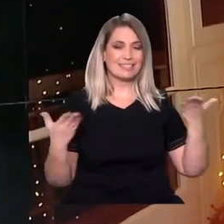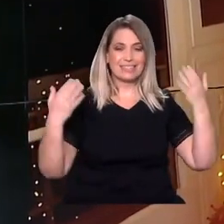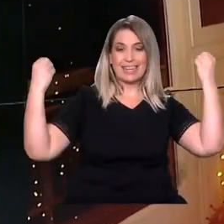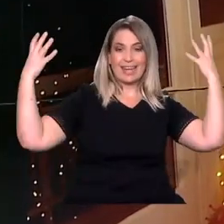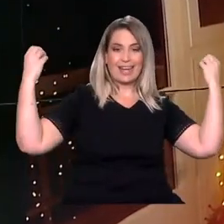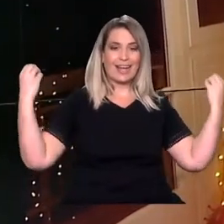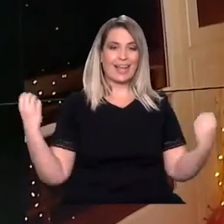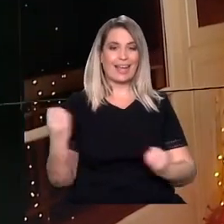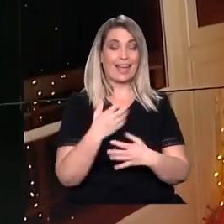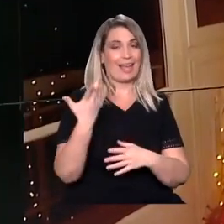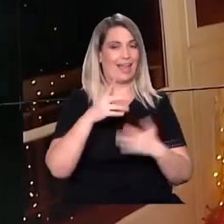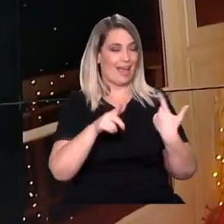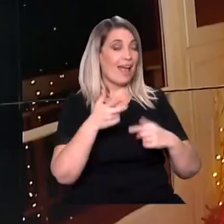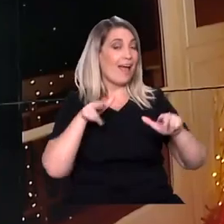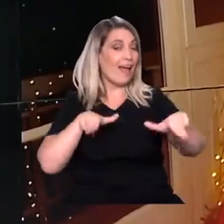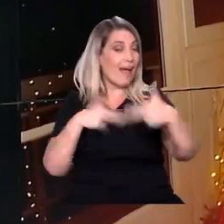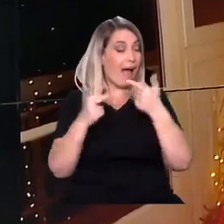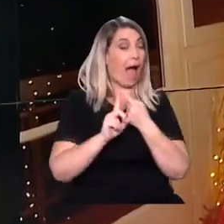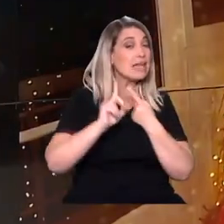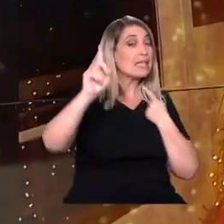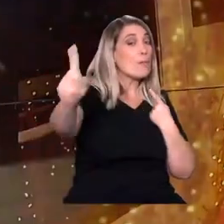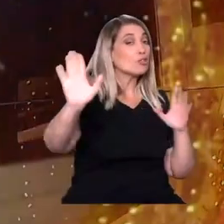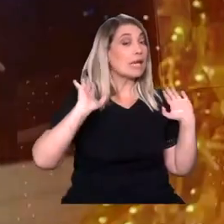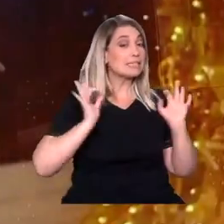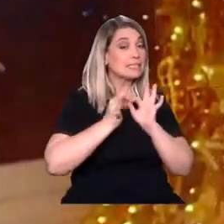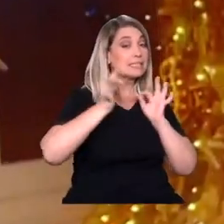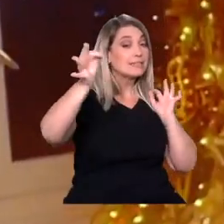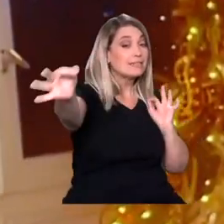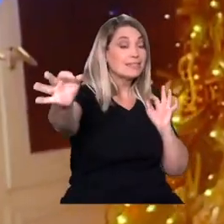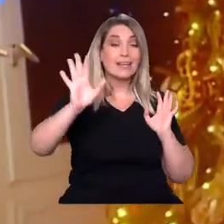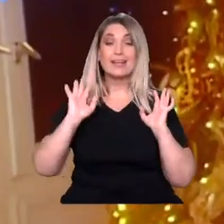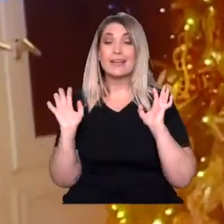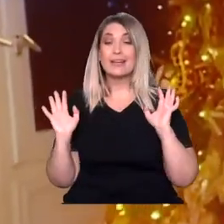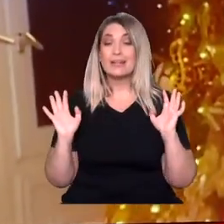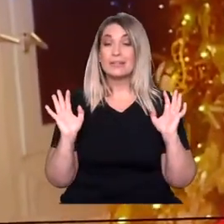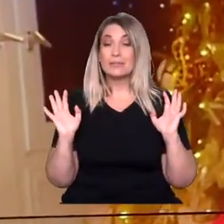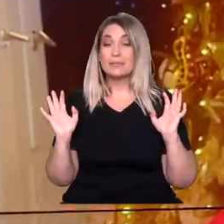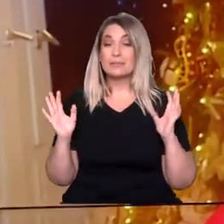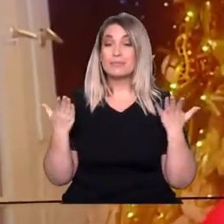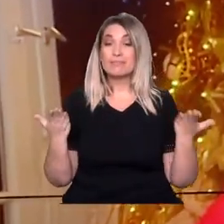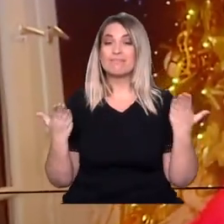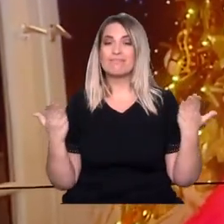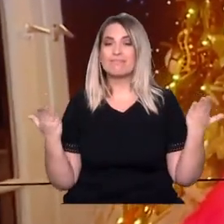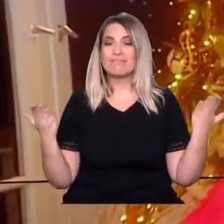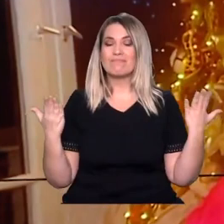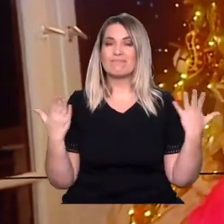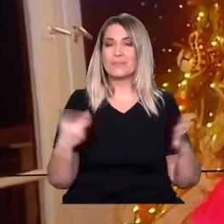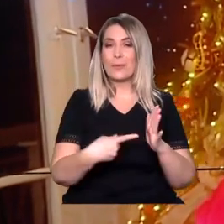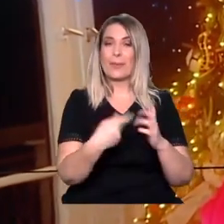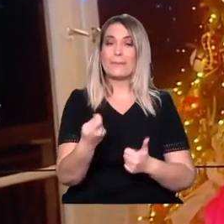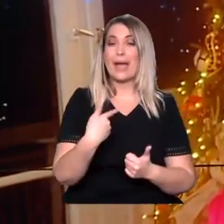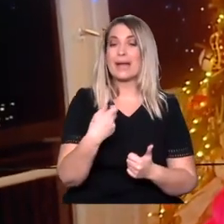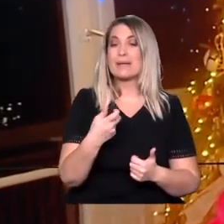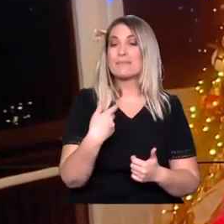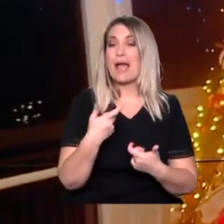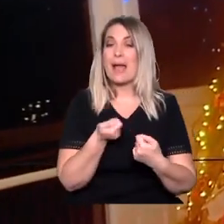COVID. Αλλά εξ αποστάσεως. Λοιπόν, η Χριστίνα Κοραή την προηγούμενη πέμπτη έντρω μέχρι να μου στέλνει μηνύματα ότι δεν είναι